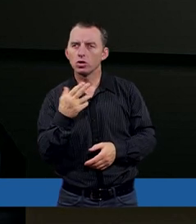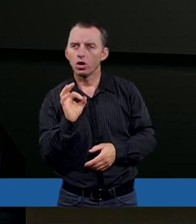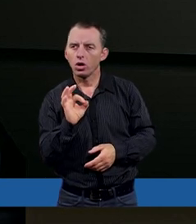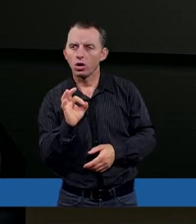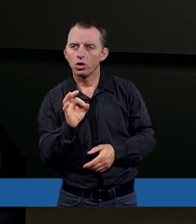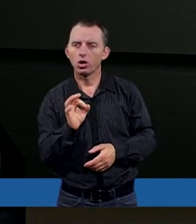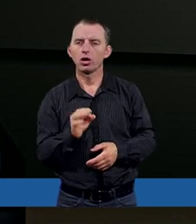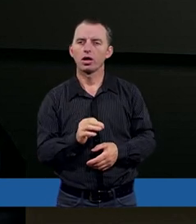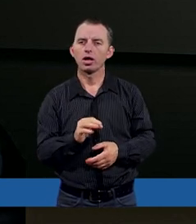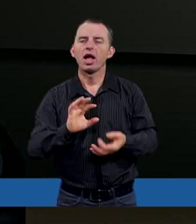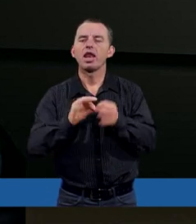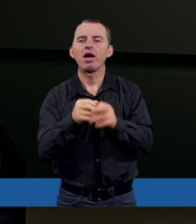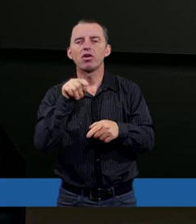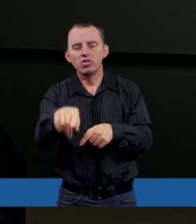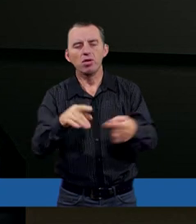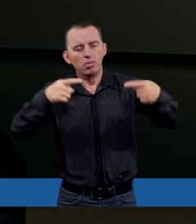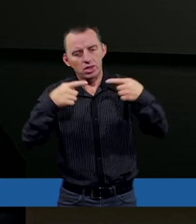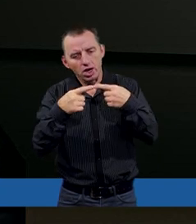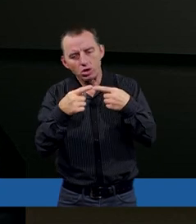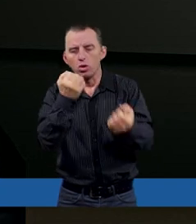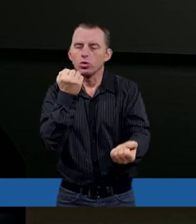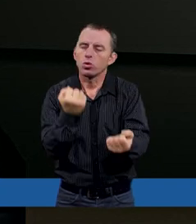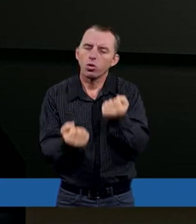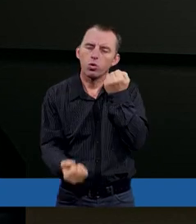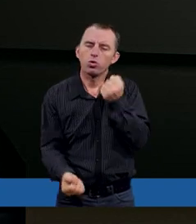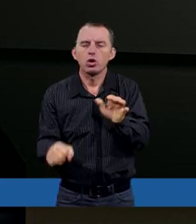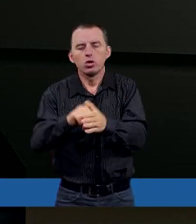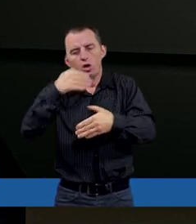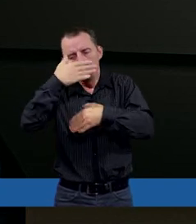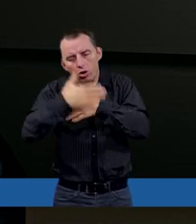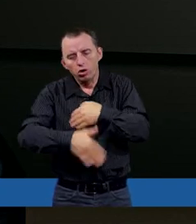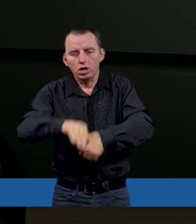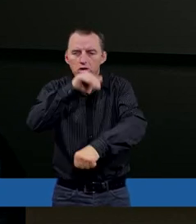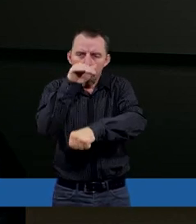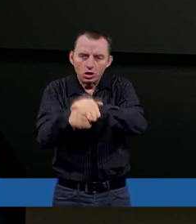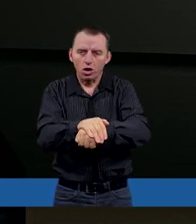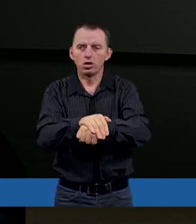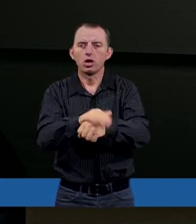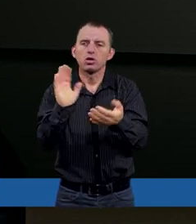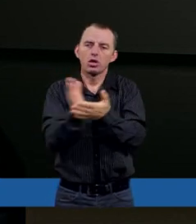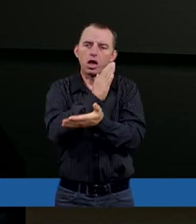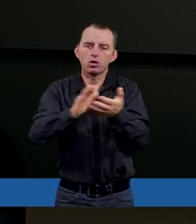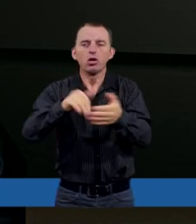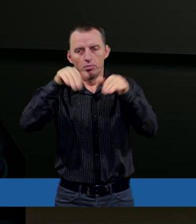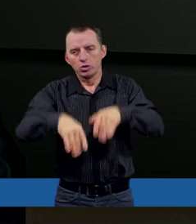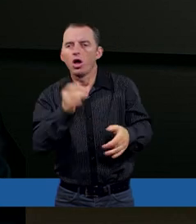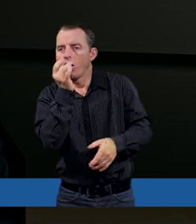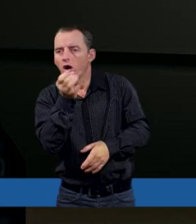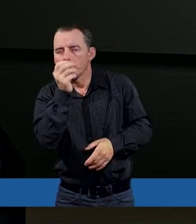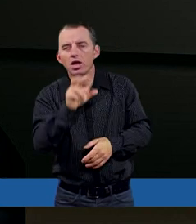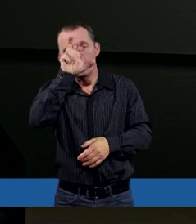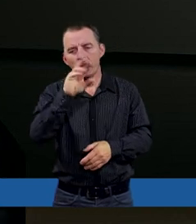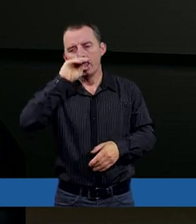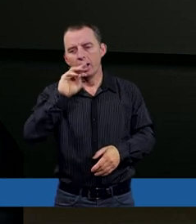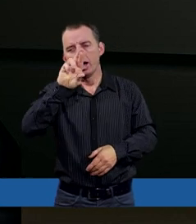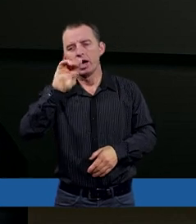to nawet w pewnym sensie trudno mi się do końca zgodzić, nie chcę żebyście mnie oskarżyli tu jakąś herezję,